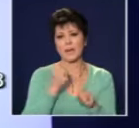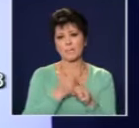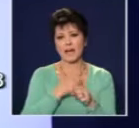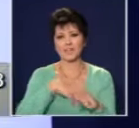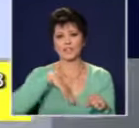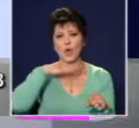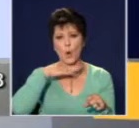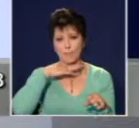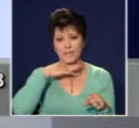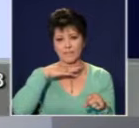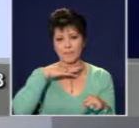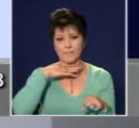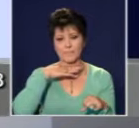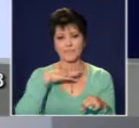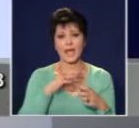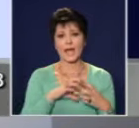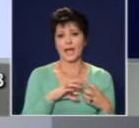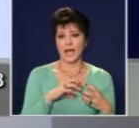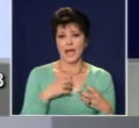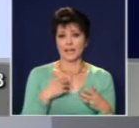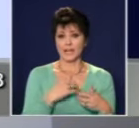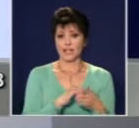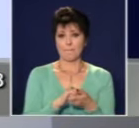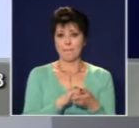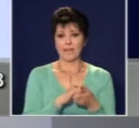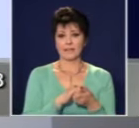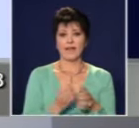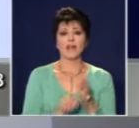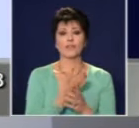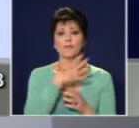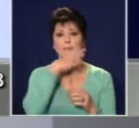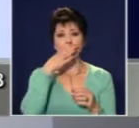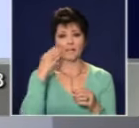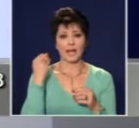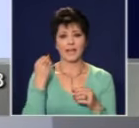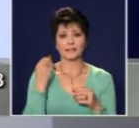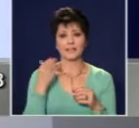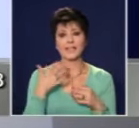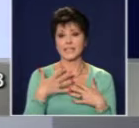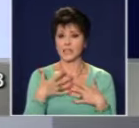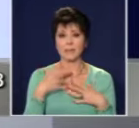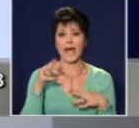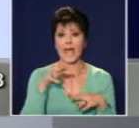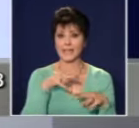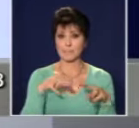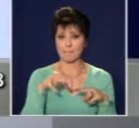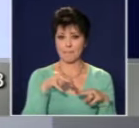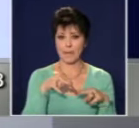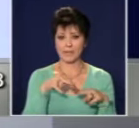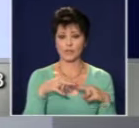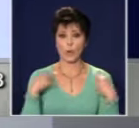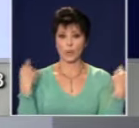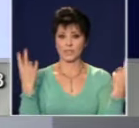експерименти, наистина Партия Нова България с експерти, които са от цял свят създадохме